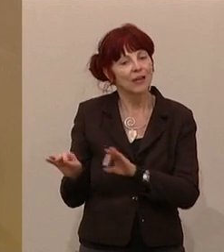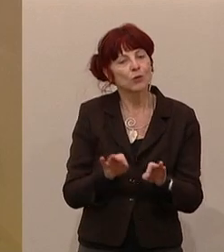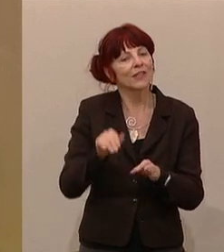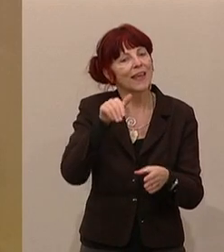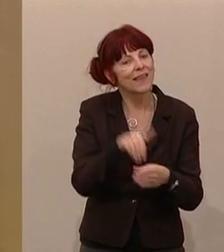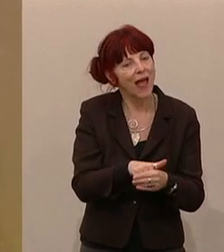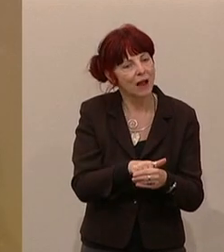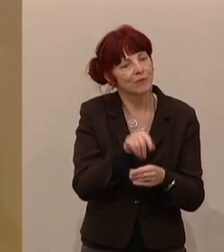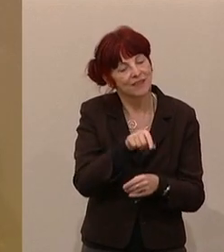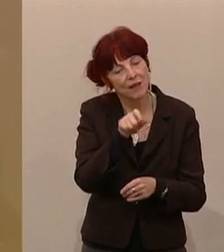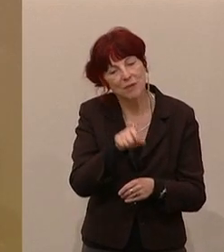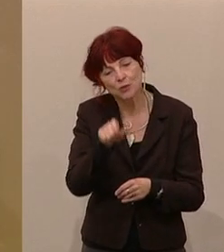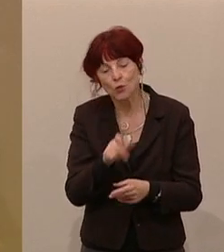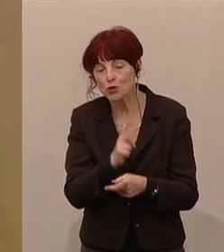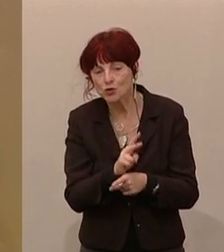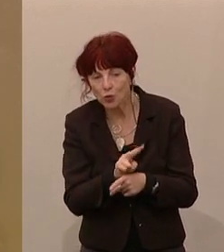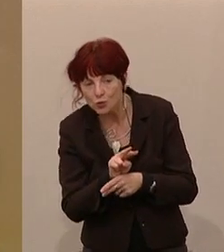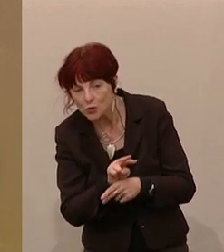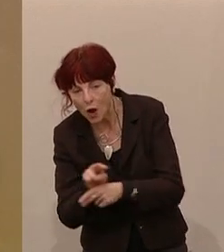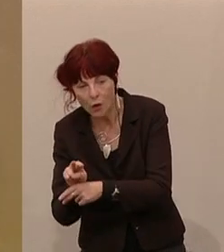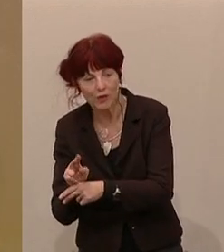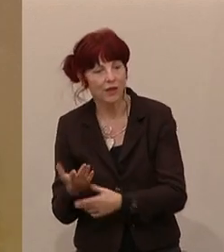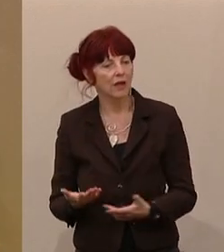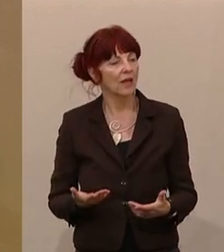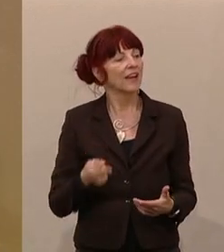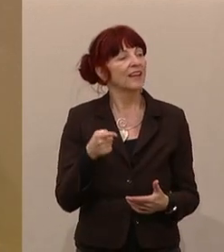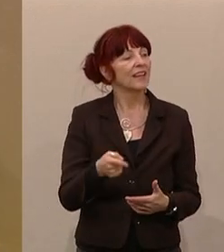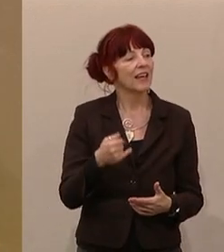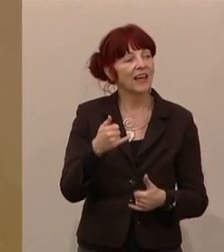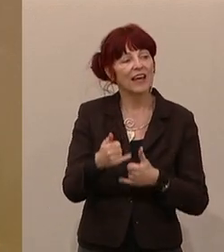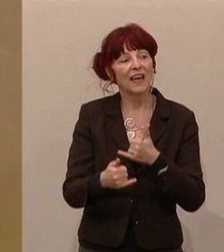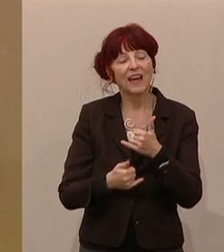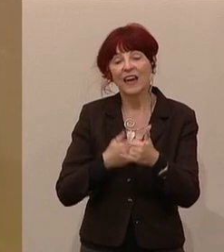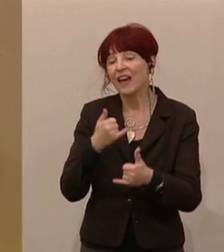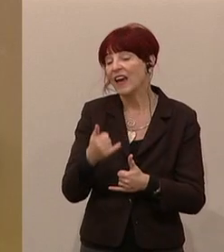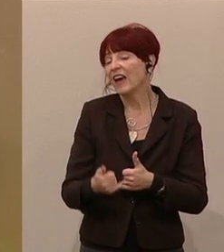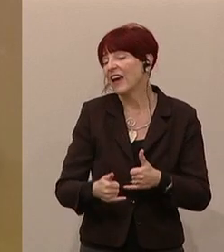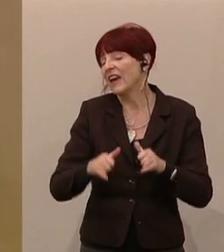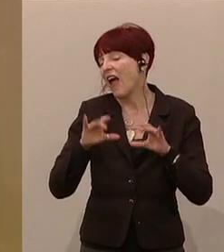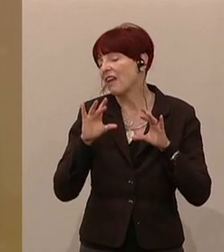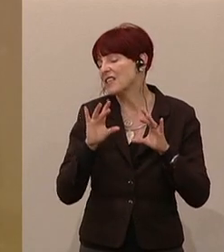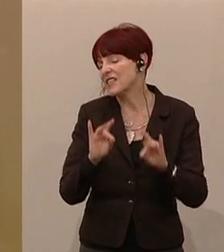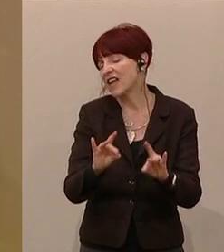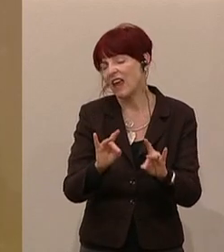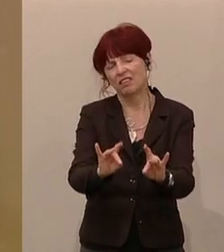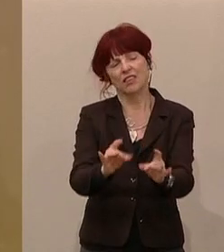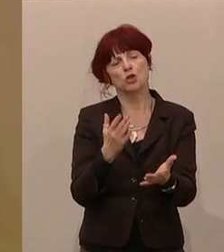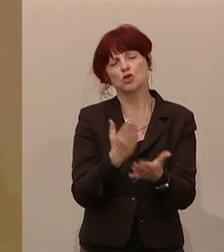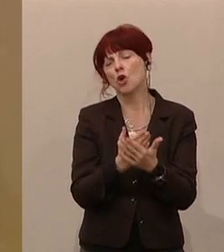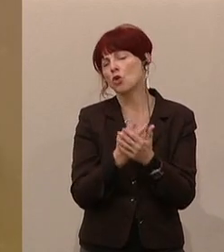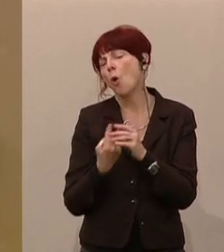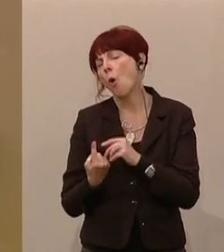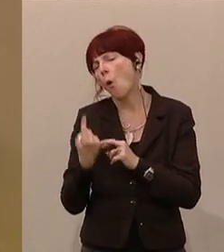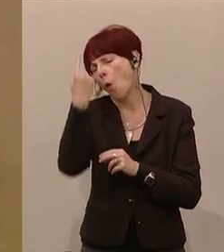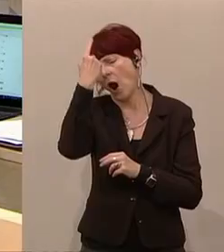Die haben seit Jahren und Jahrzehnten die höchsten Umweltstandards. Das hat einen Haufen Geld